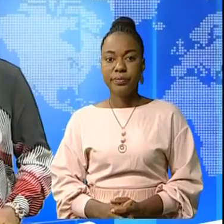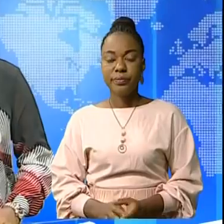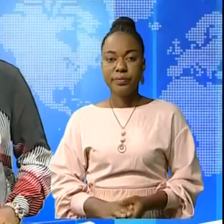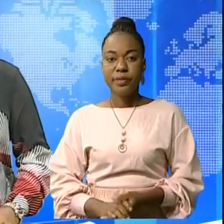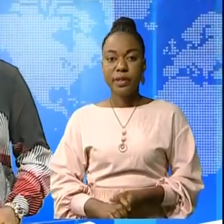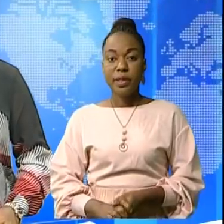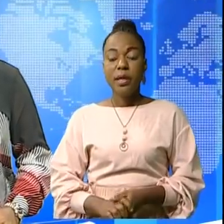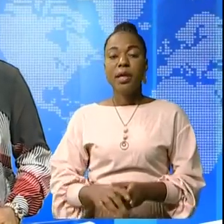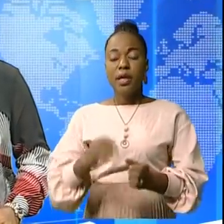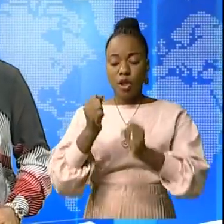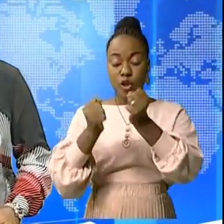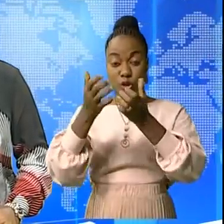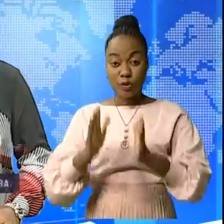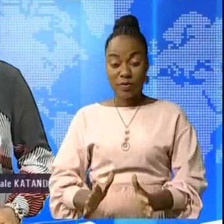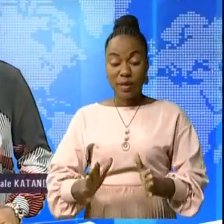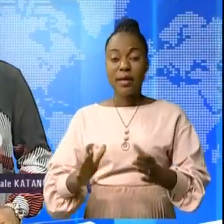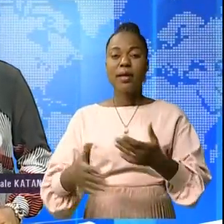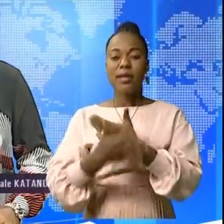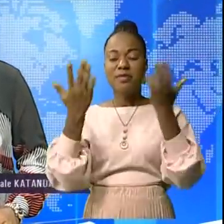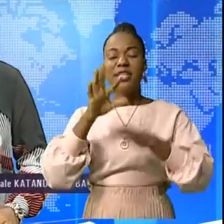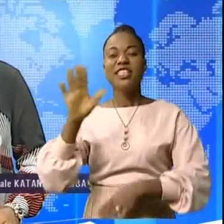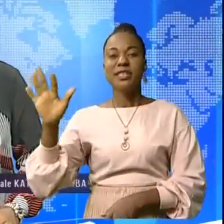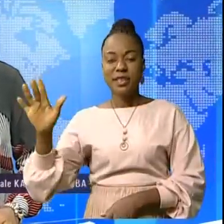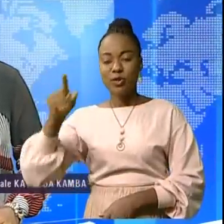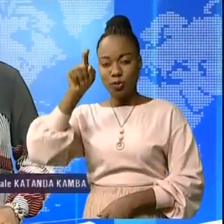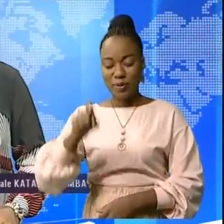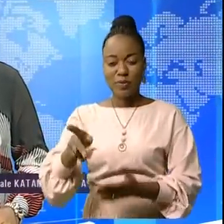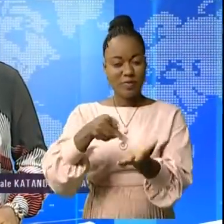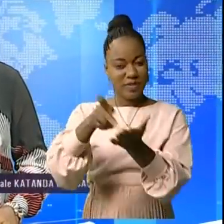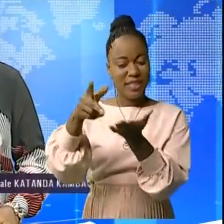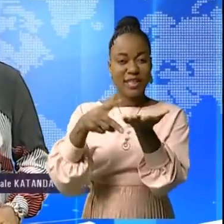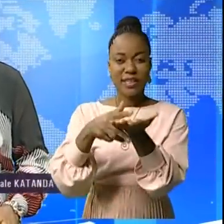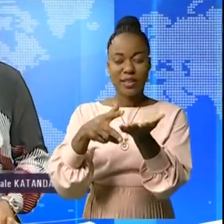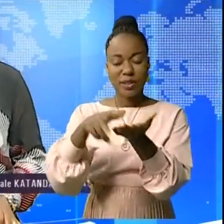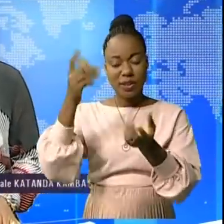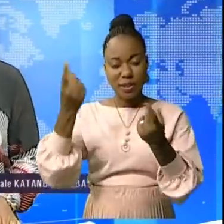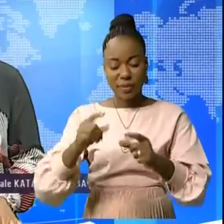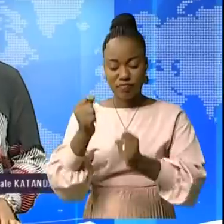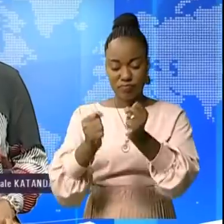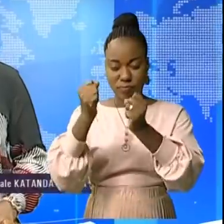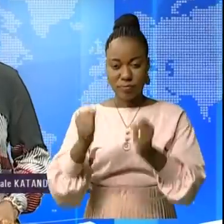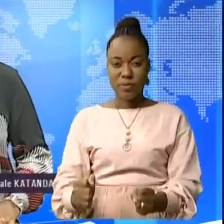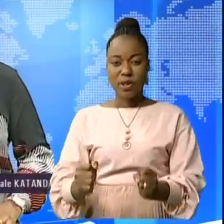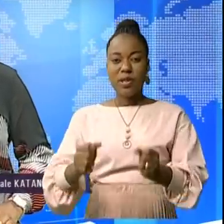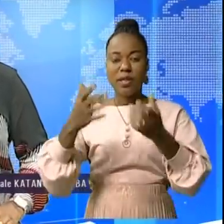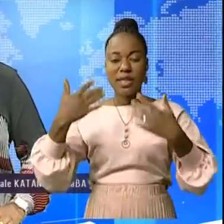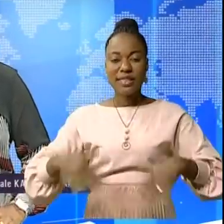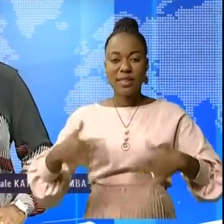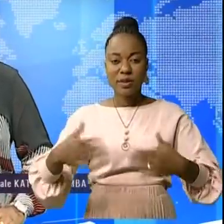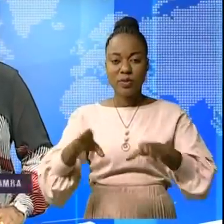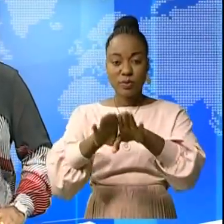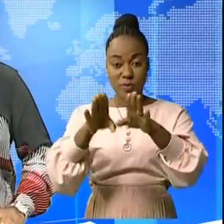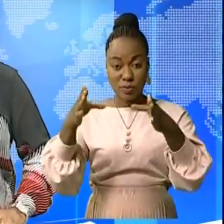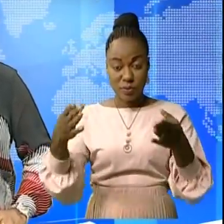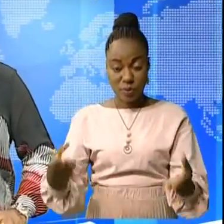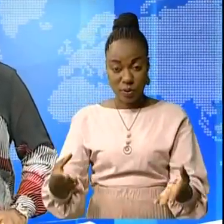Les conducteurs de véhicules à travers la ville de Kinshasa vont devoir payer la taxe de stationnement. La cérémonie